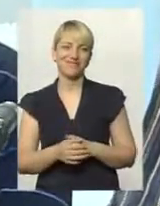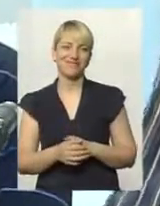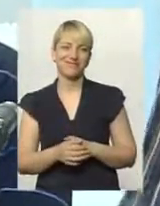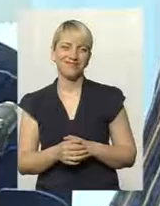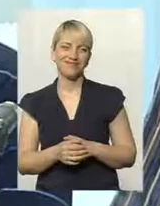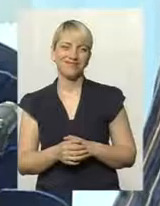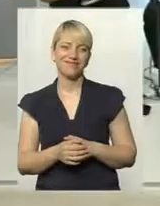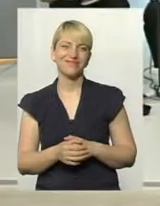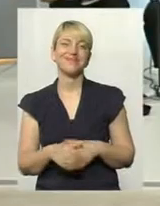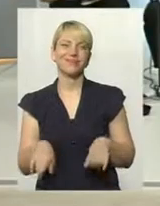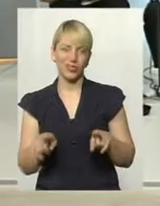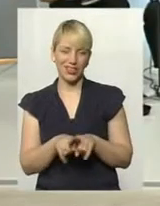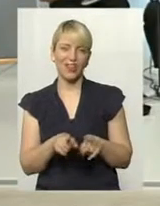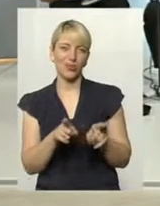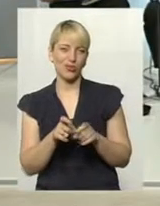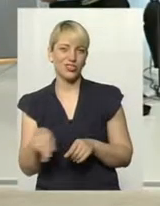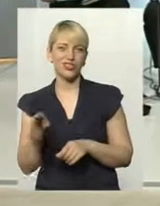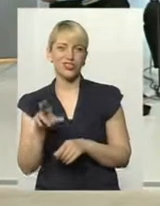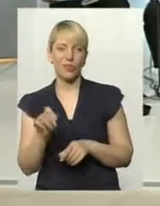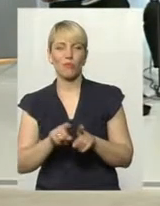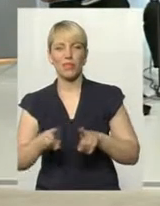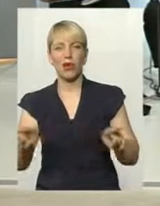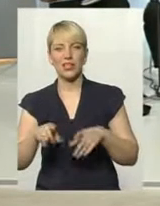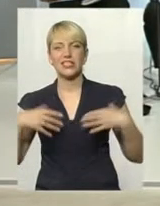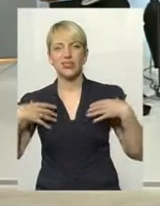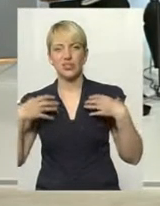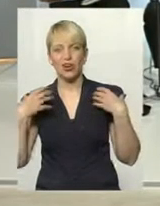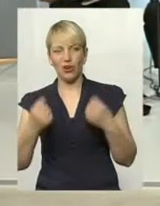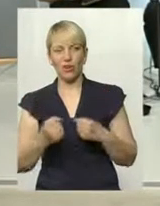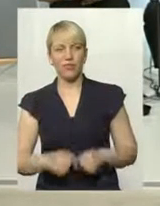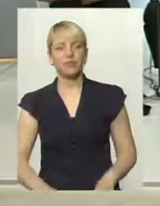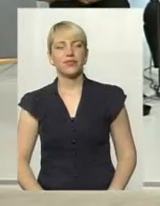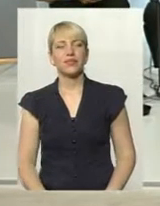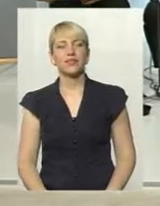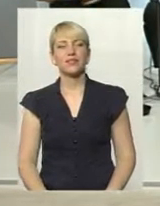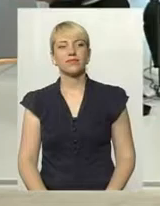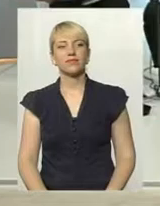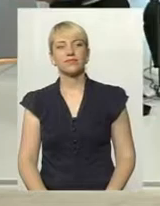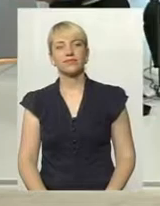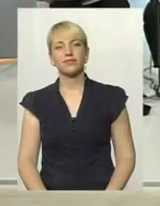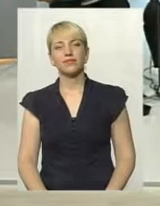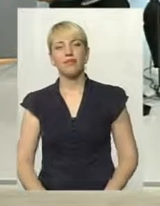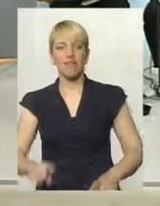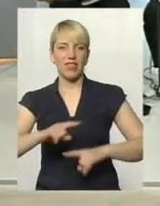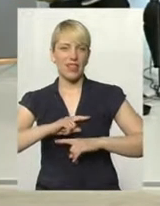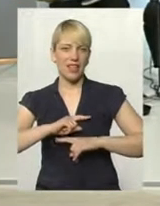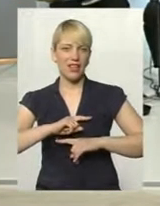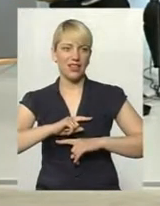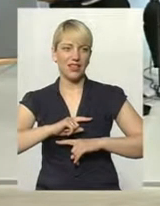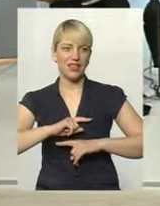Таким чином долучитися до пропаганди олімпійських водів спорту. Пане Вікторе, буквально фінальна крапка.